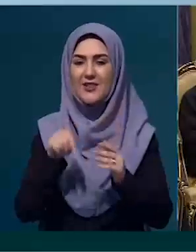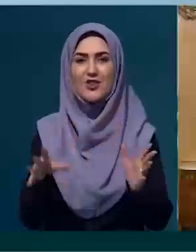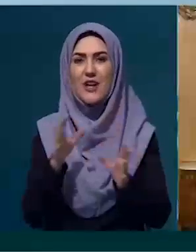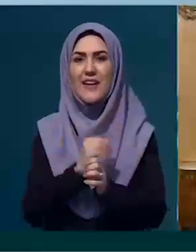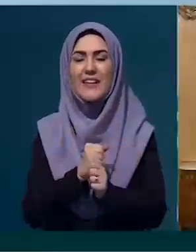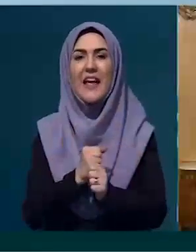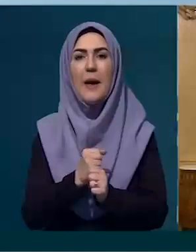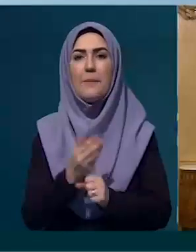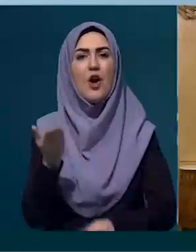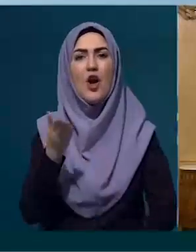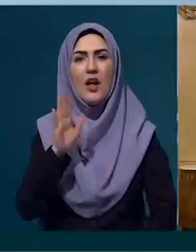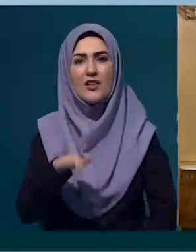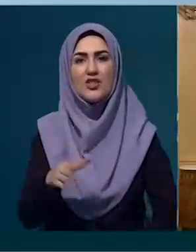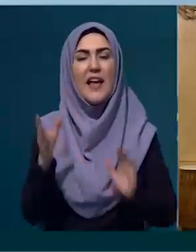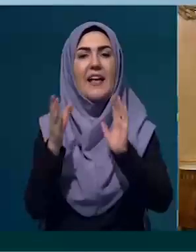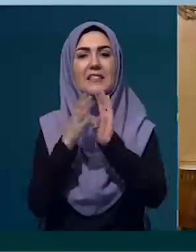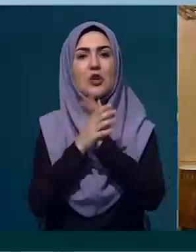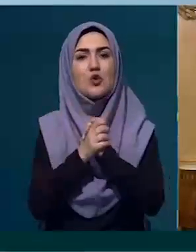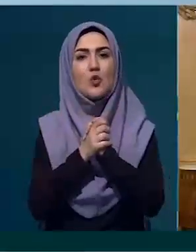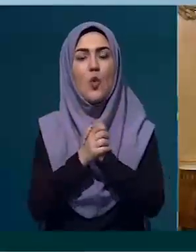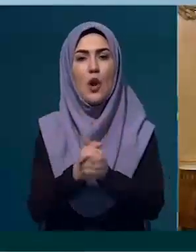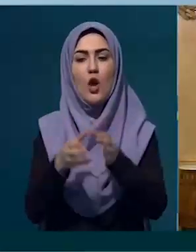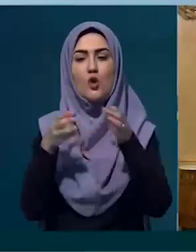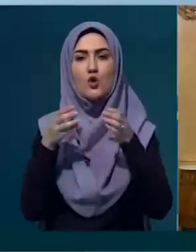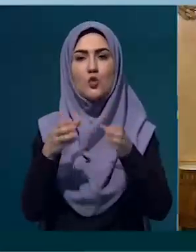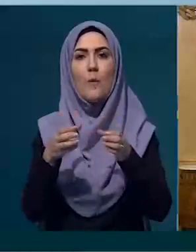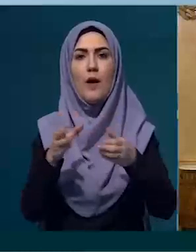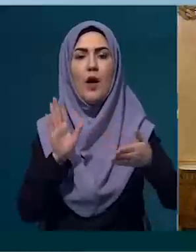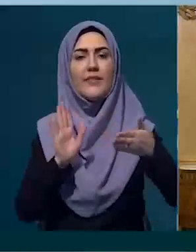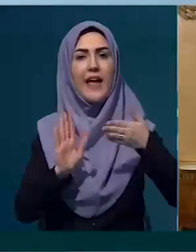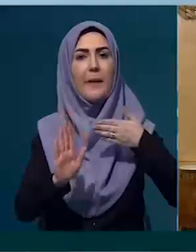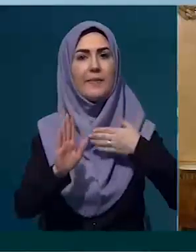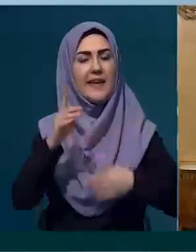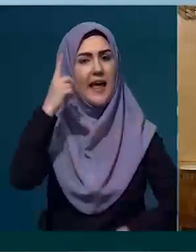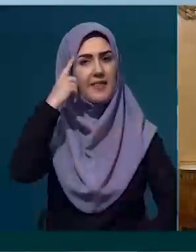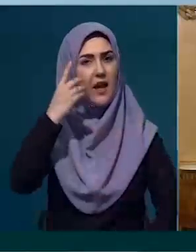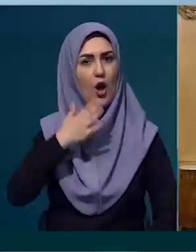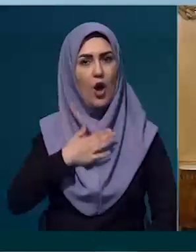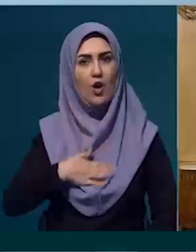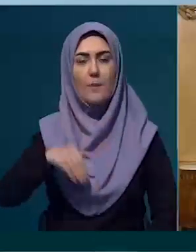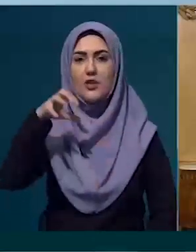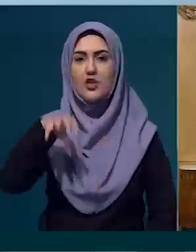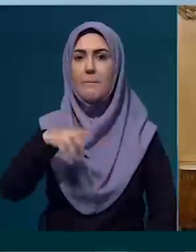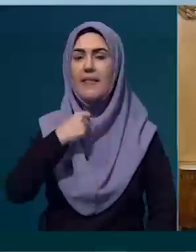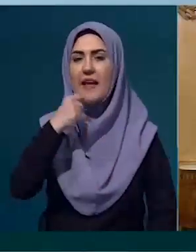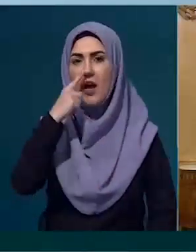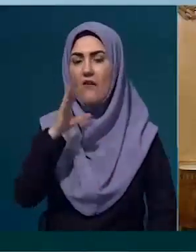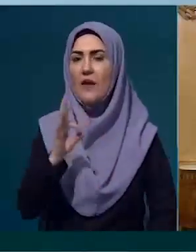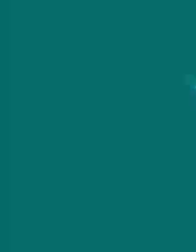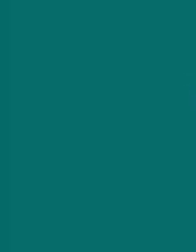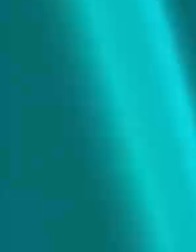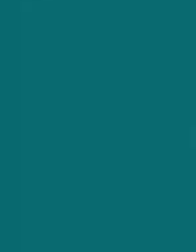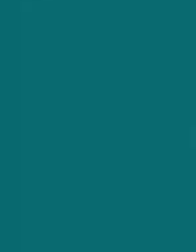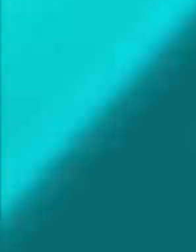سلح و ثبات و امنیت و آرامش در منطقه رو به دنبال داشته باشه